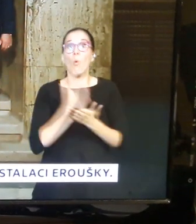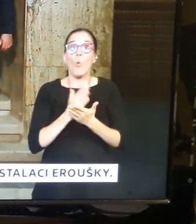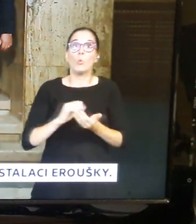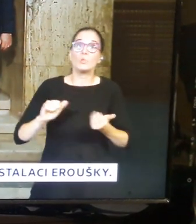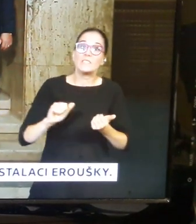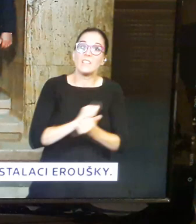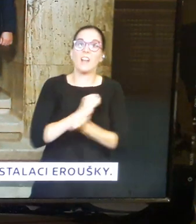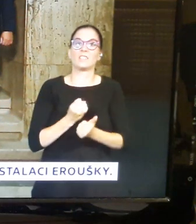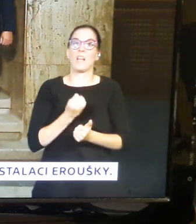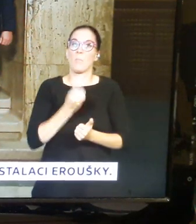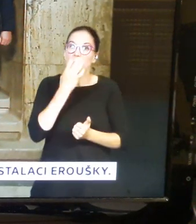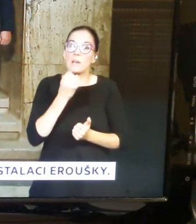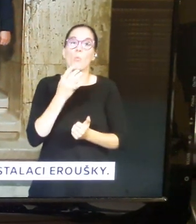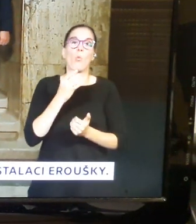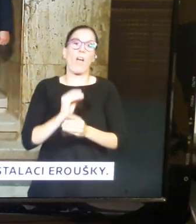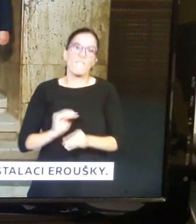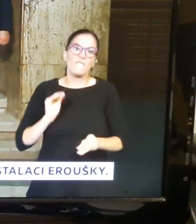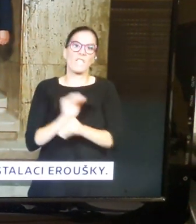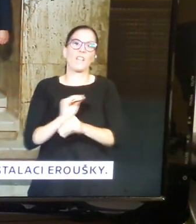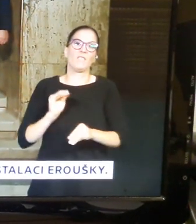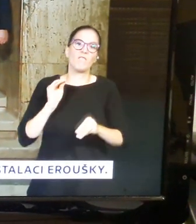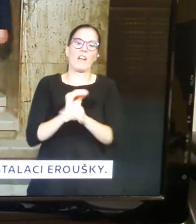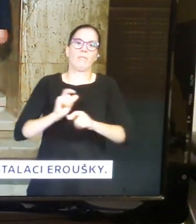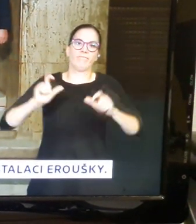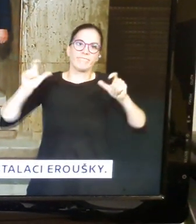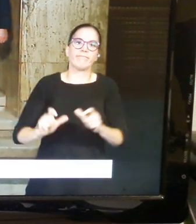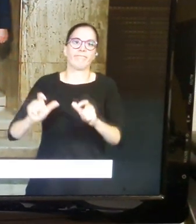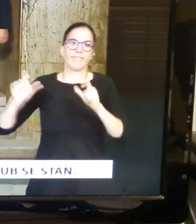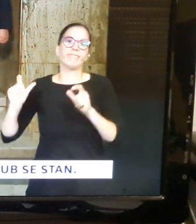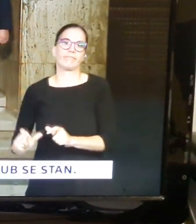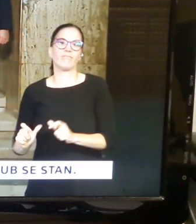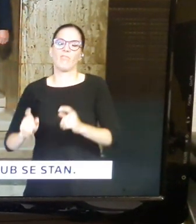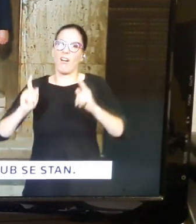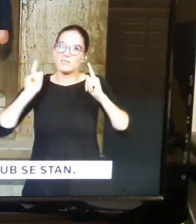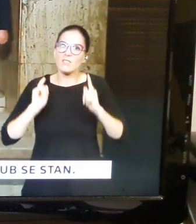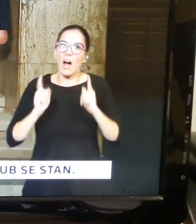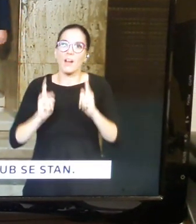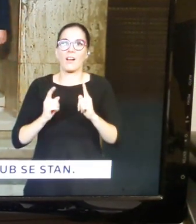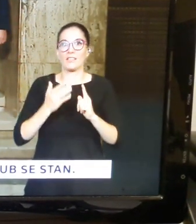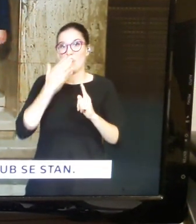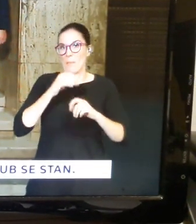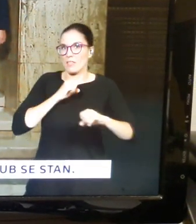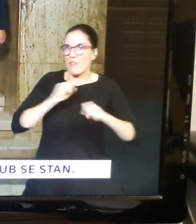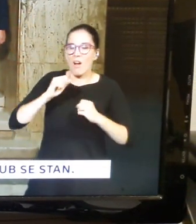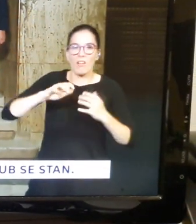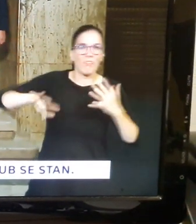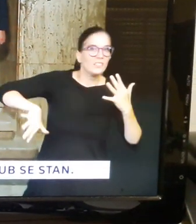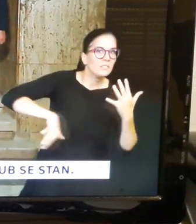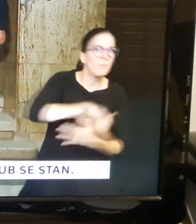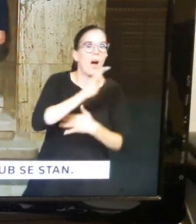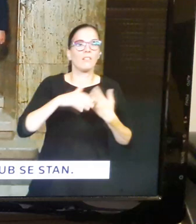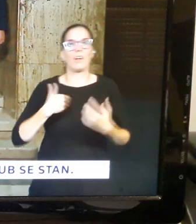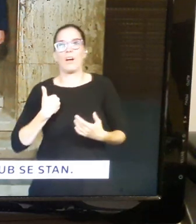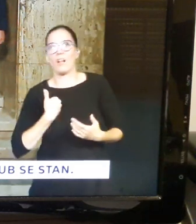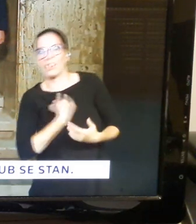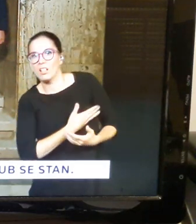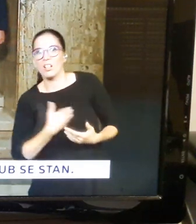utahuje, přikazuje, zakazuje. Že vláda jedná zmatečně, nerozhodně,